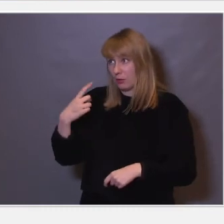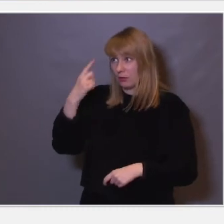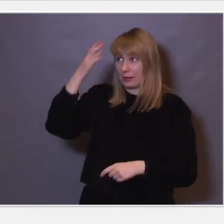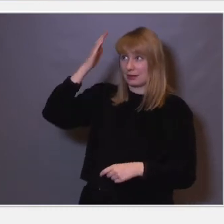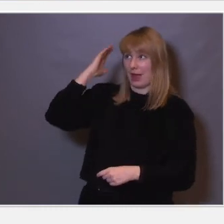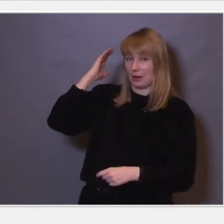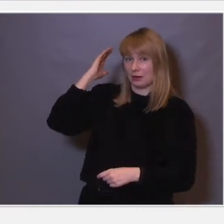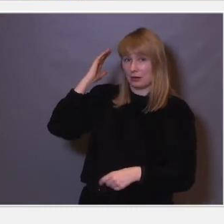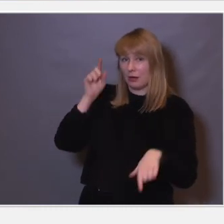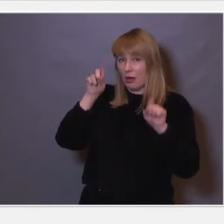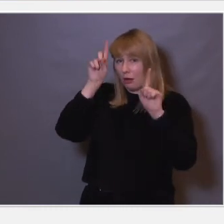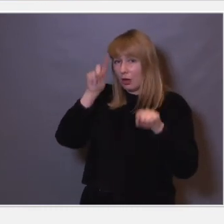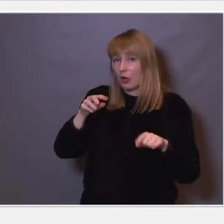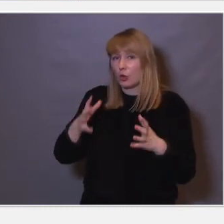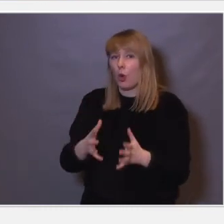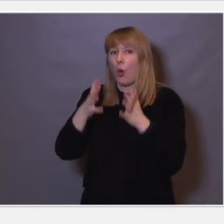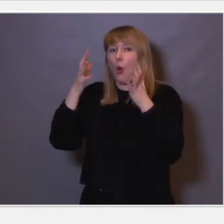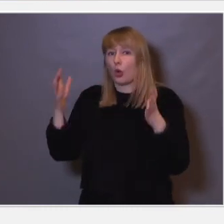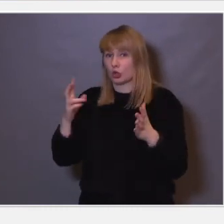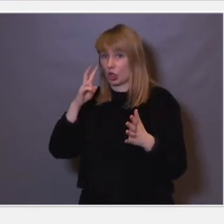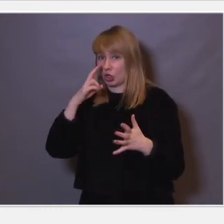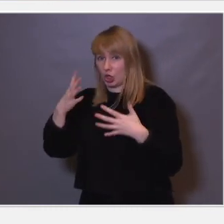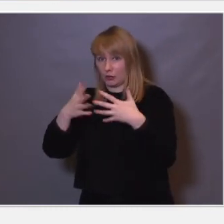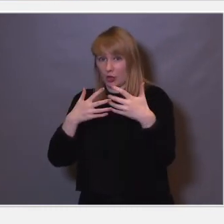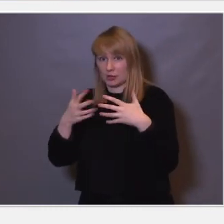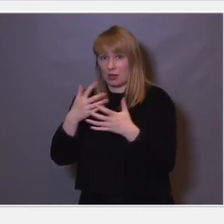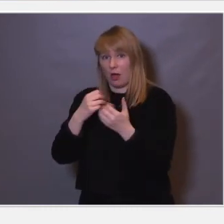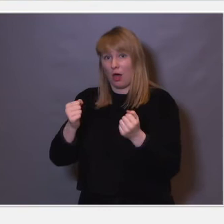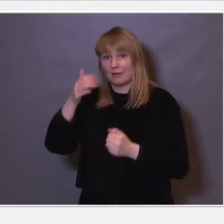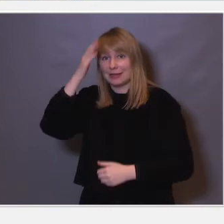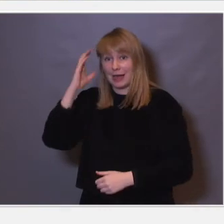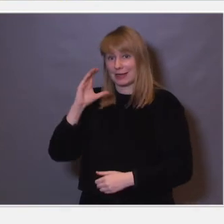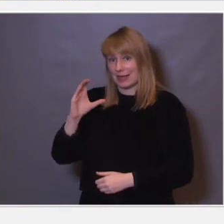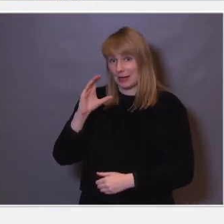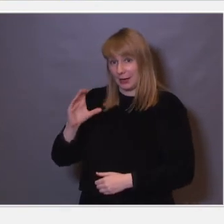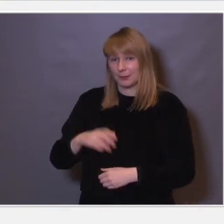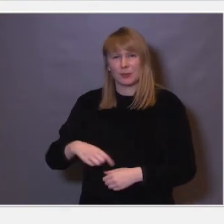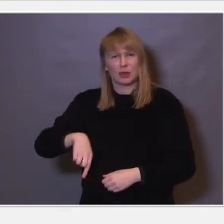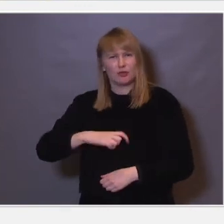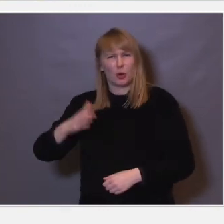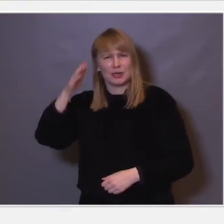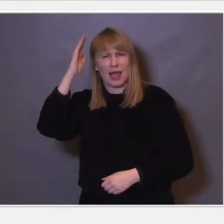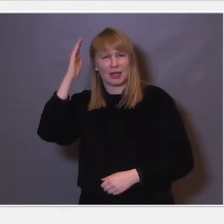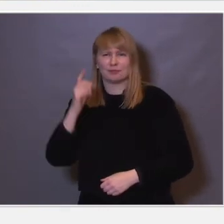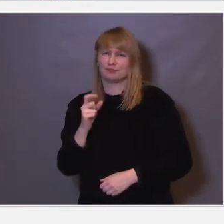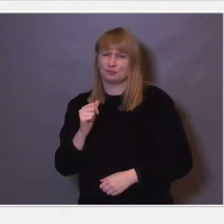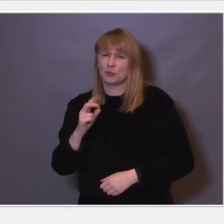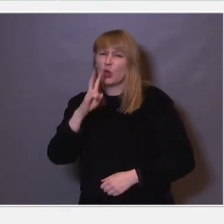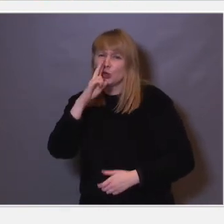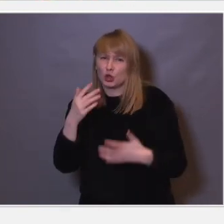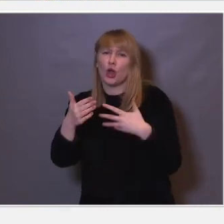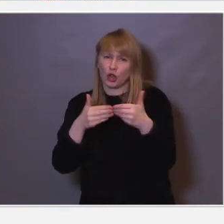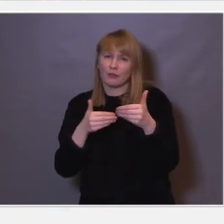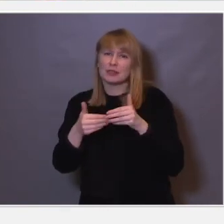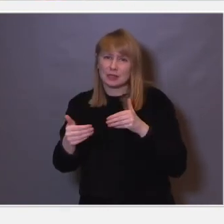det om man kan klare å øke nydannelsen av hjerneceller i hjernen. I vår hjerne er det veldig lite grad av nydannelse i hjernen, men